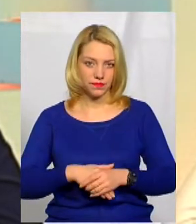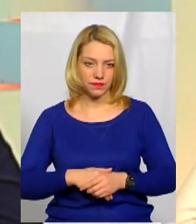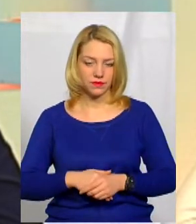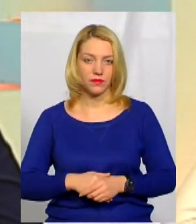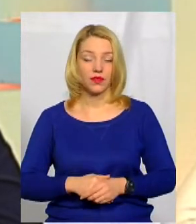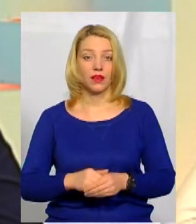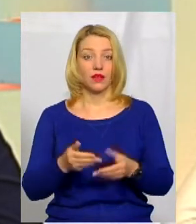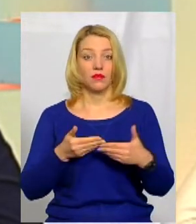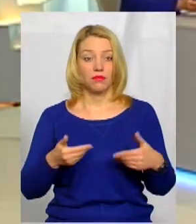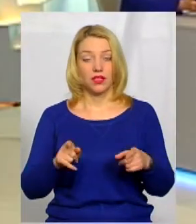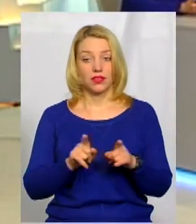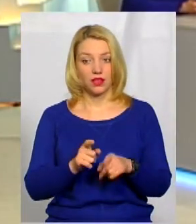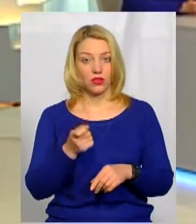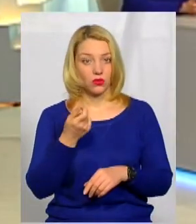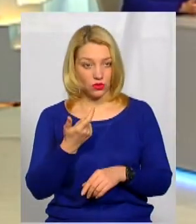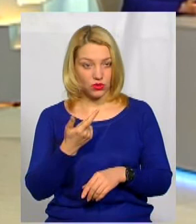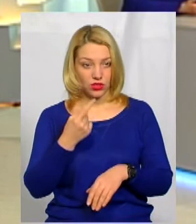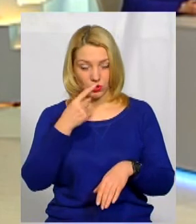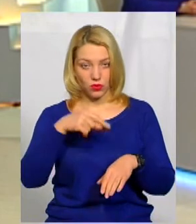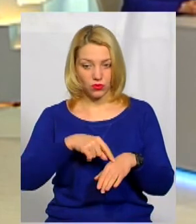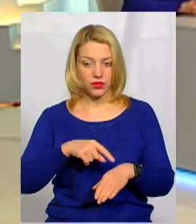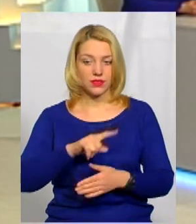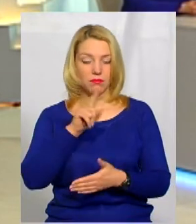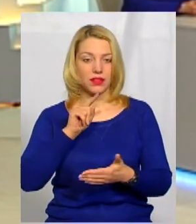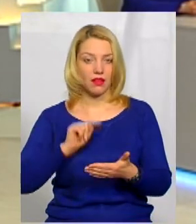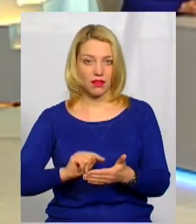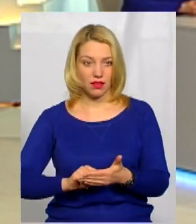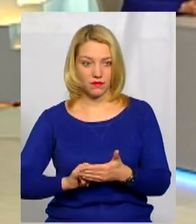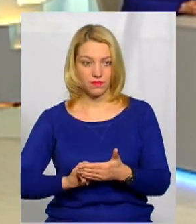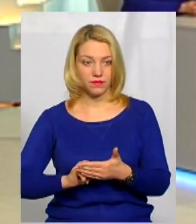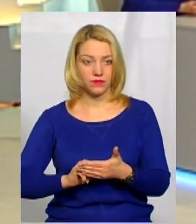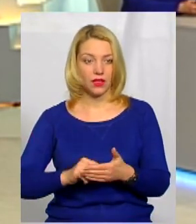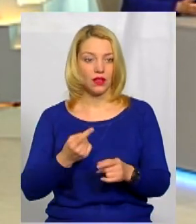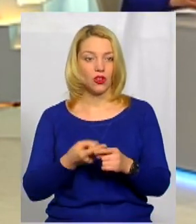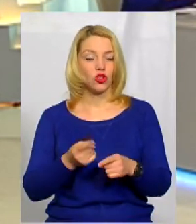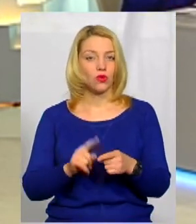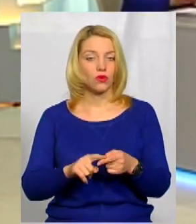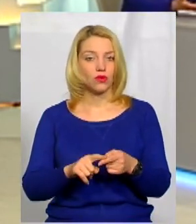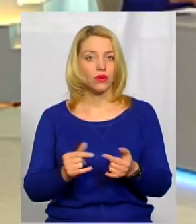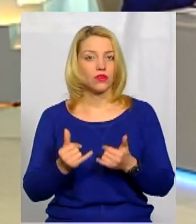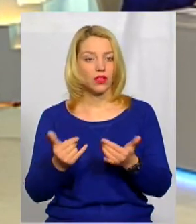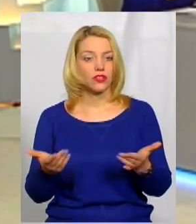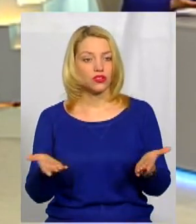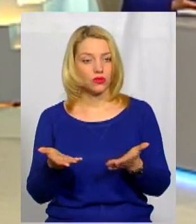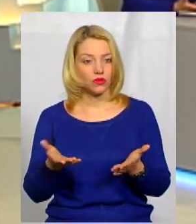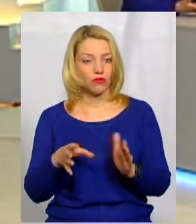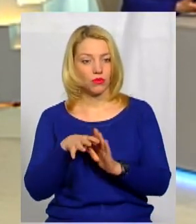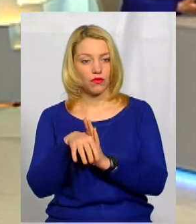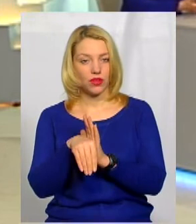Ми вже так трошки торкнулися питання того, для чого